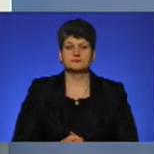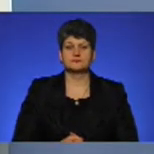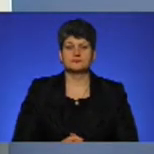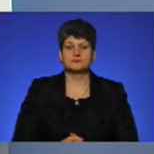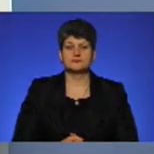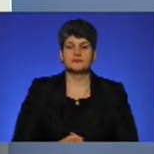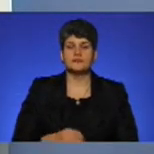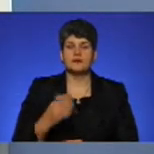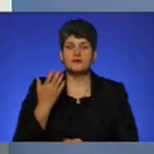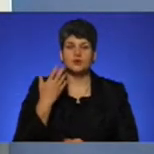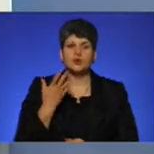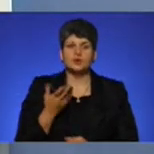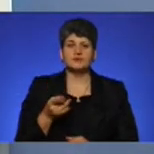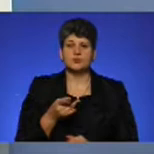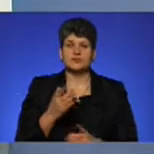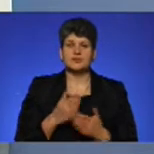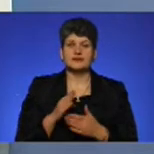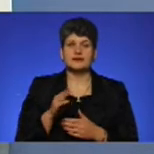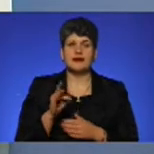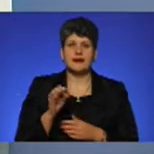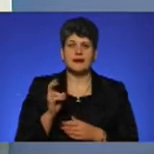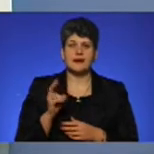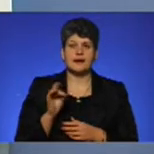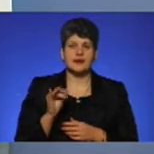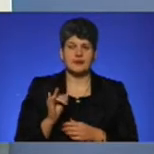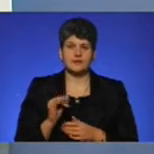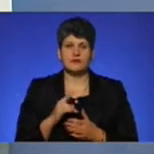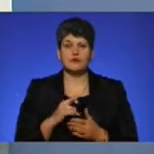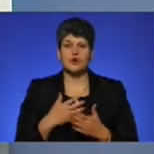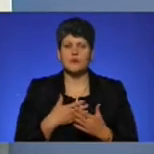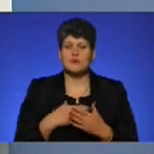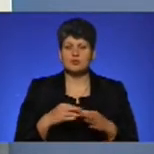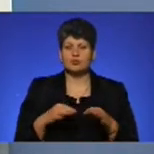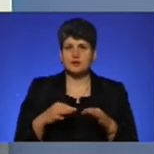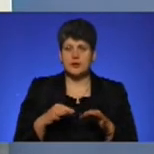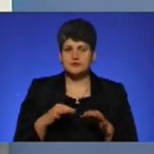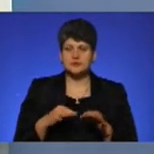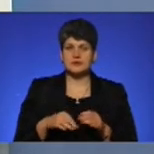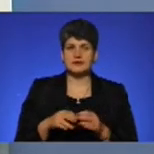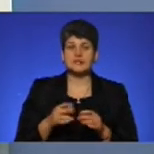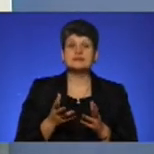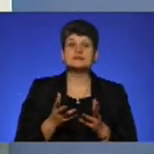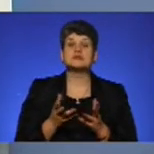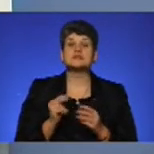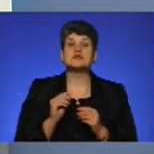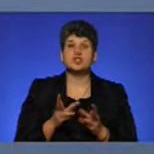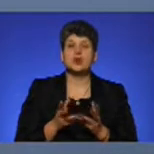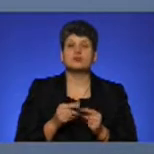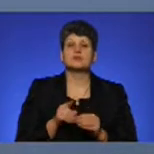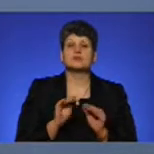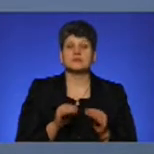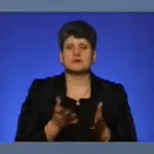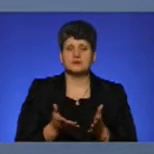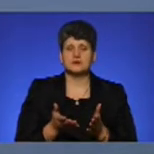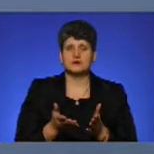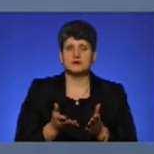Відколи в Тернополі є трекери, так, громадському транспорті, які відслідковують рух, і за чий рахунок вони встановлювались? Ну,